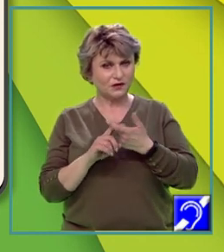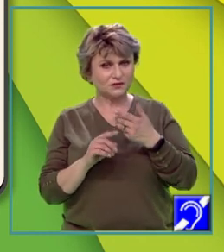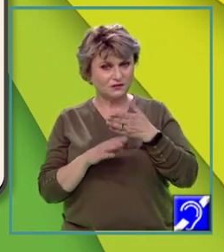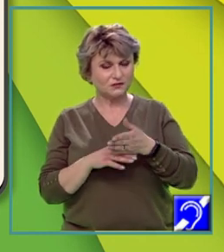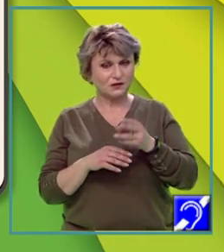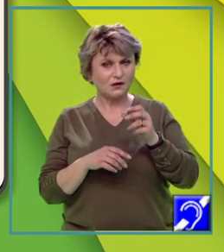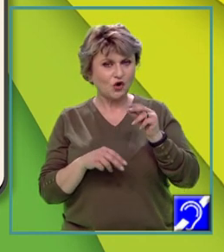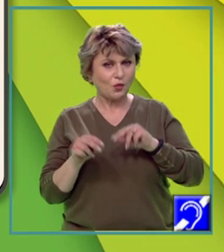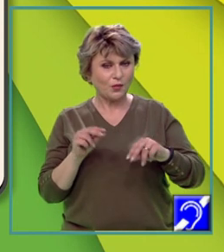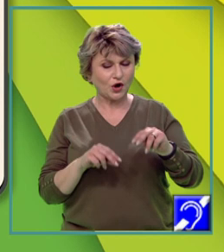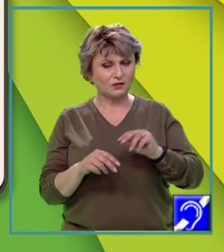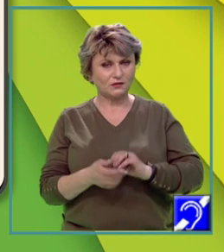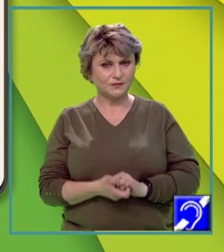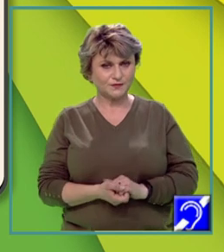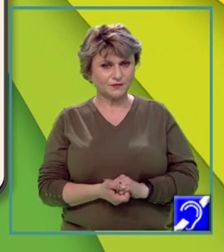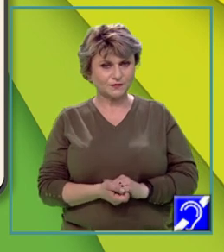dintre componente.